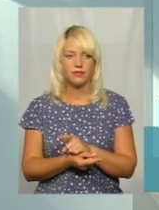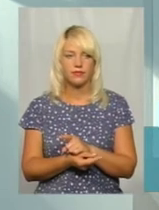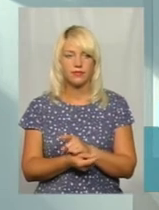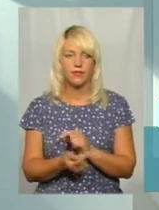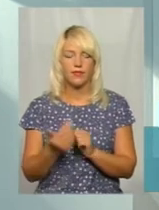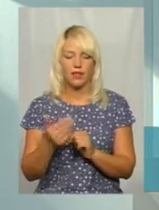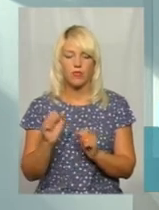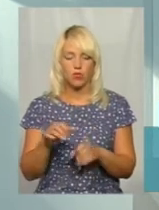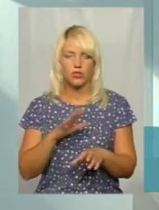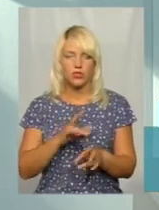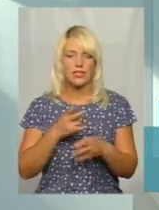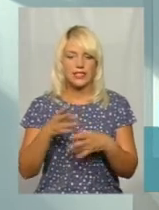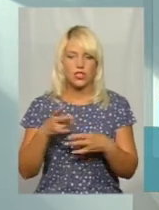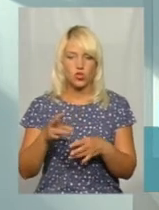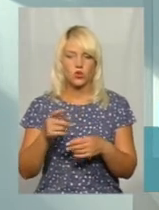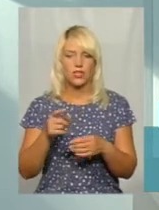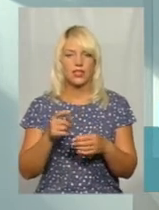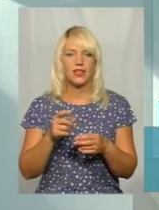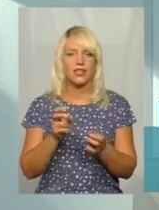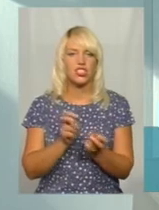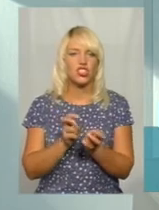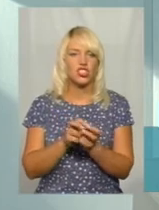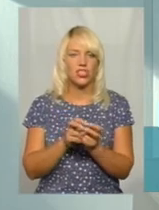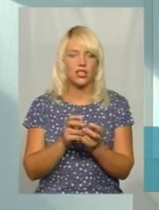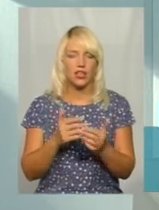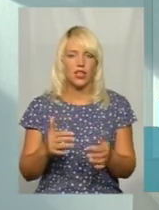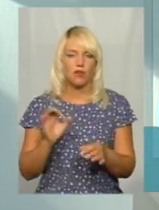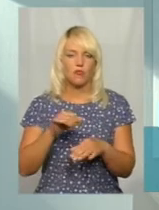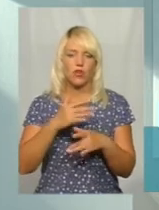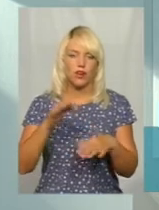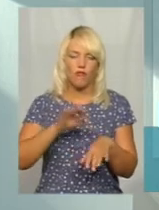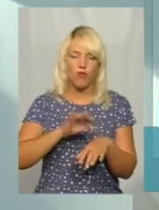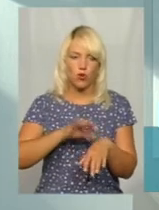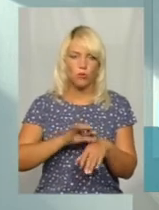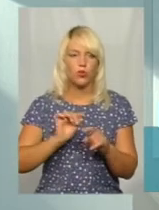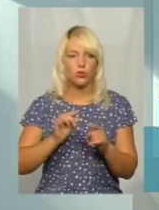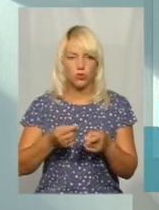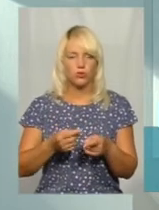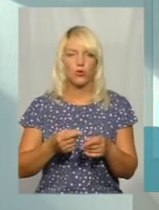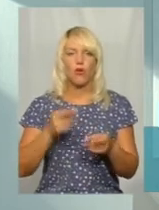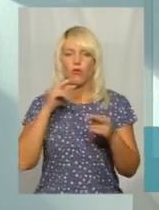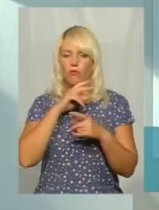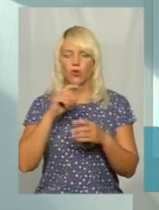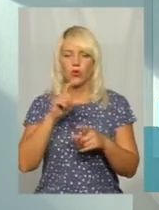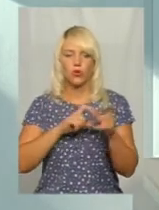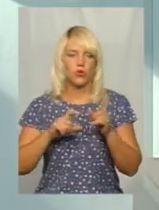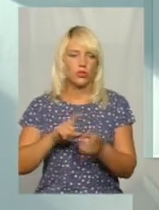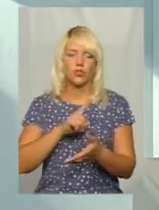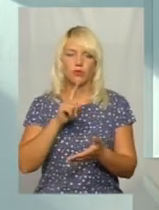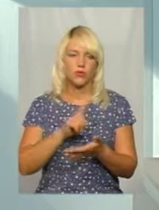можуть зашкодити шкідники, їй можуть зашкодити хвороби. Тому протруювати насіння